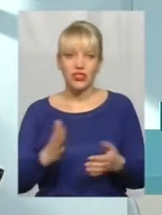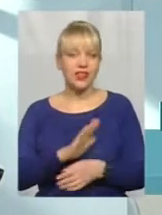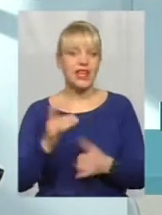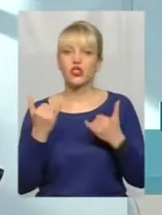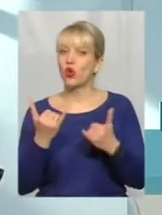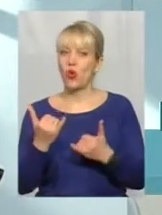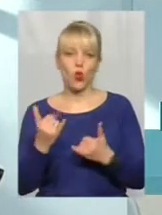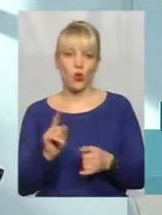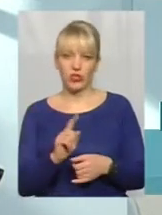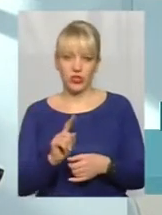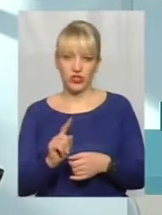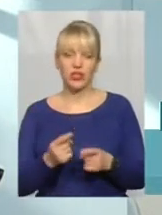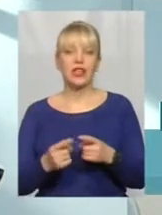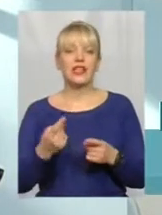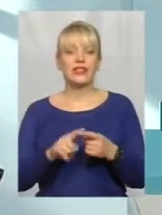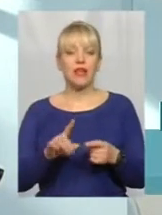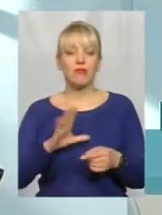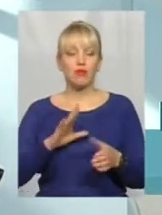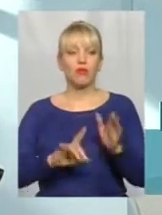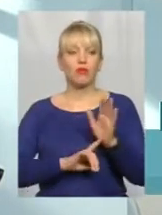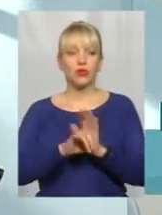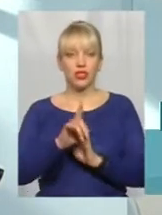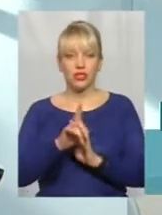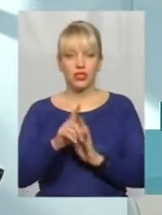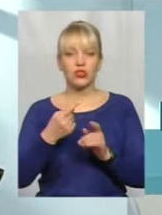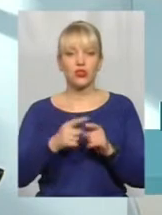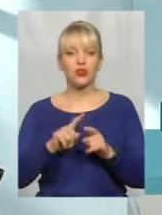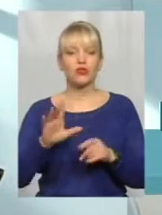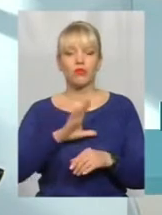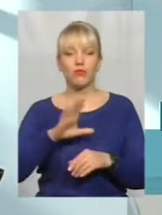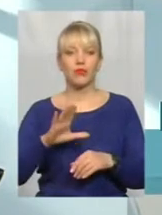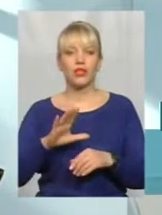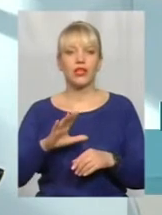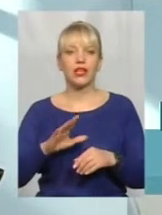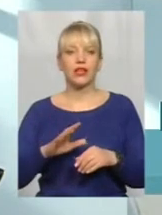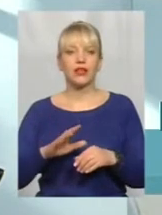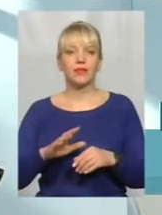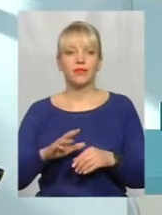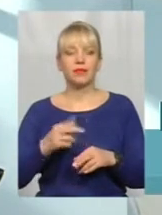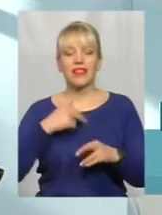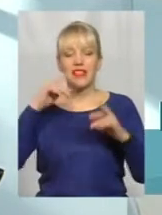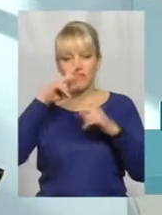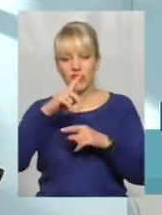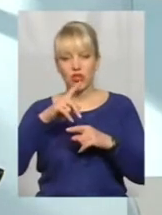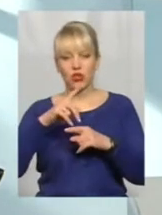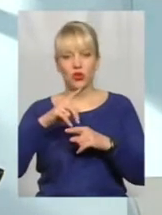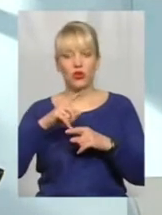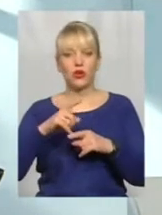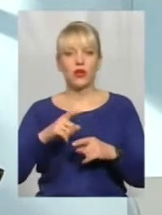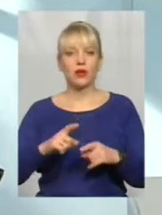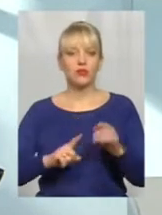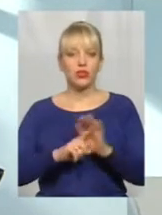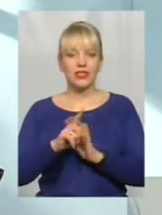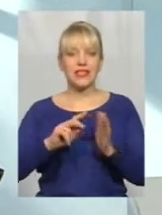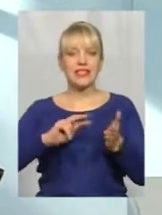Це було розпочато з того, що невірно визначили стратегічні перспективи розвитку ще на початку нашої незалежності.